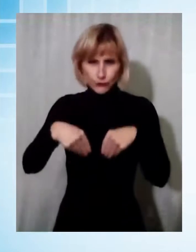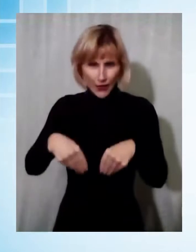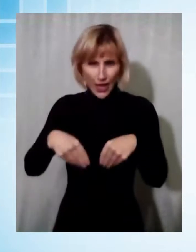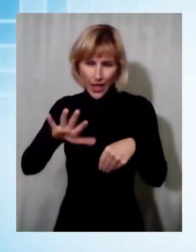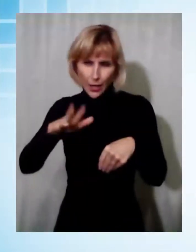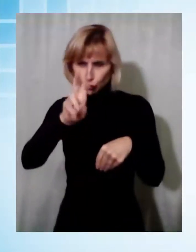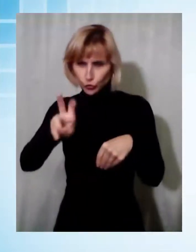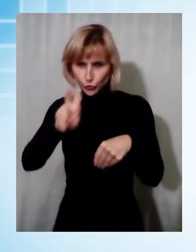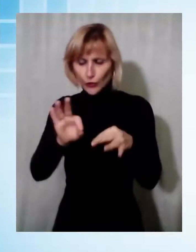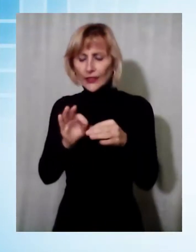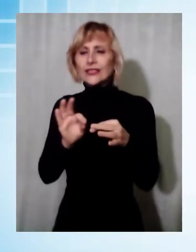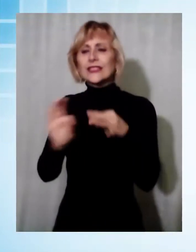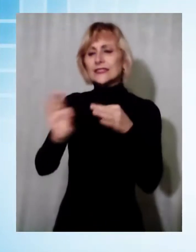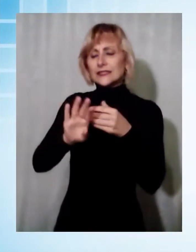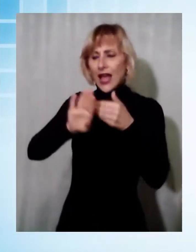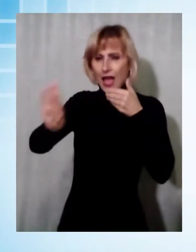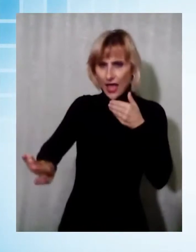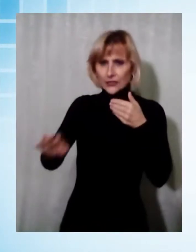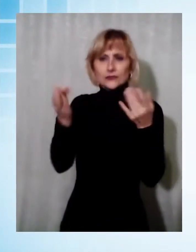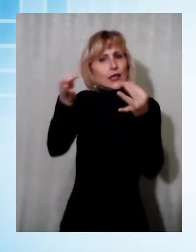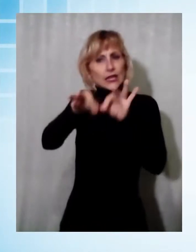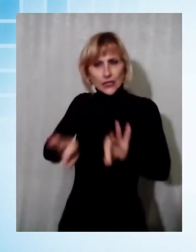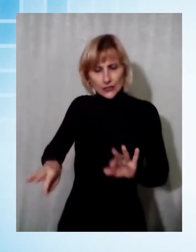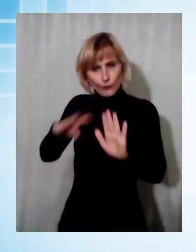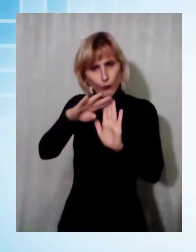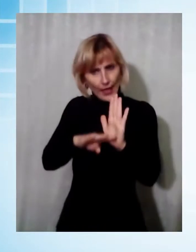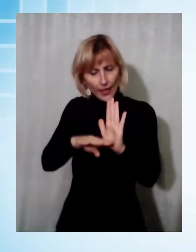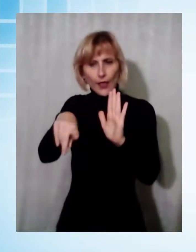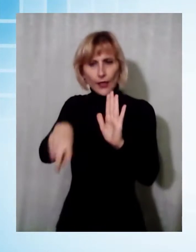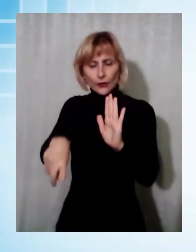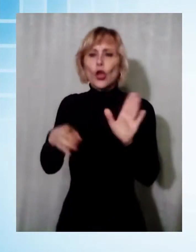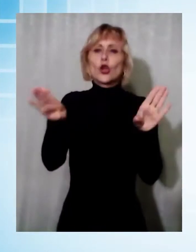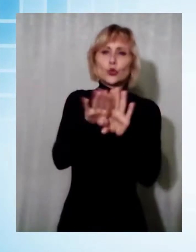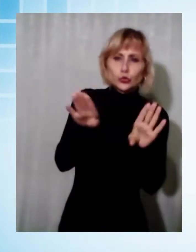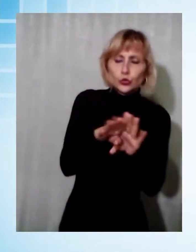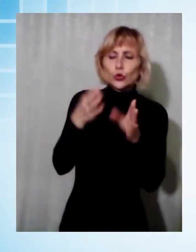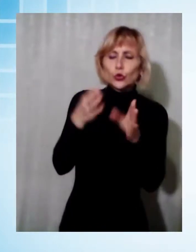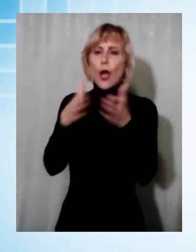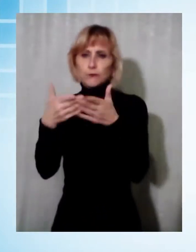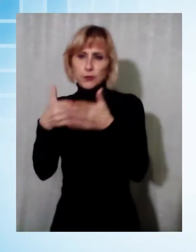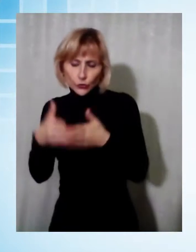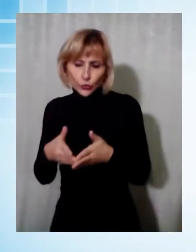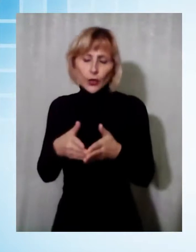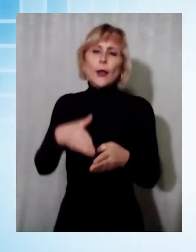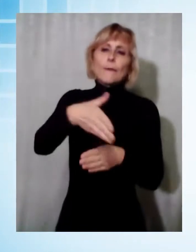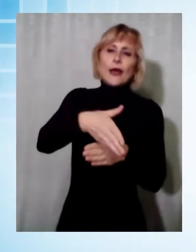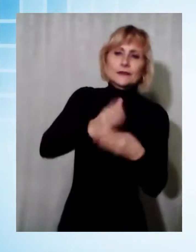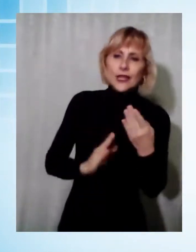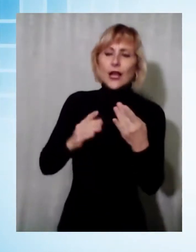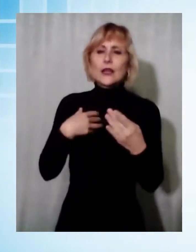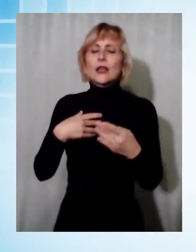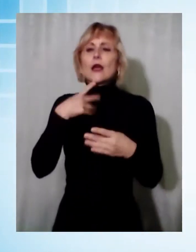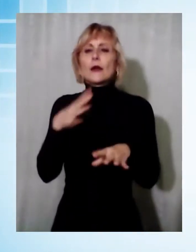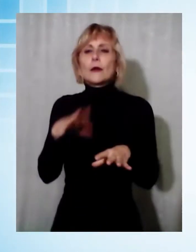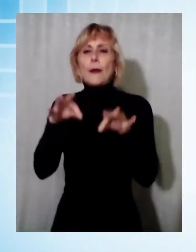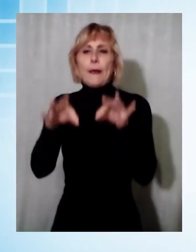sociale. Dopo un anno passato tra chiusure e riaperture solo parziali e a singhiozzo, l'intera filiera del commercio